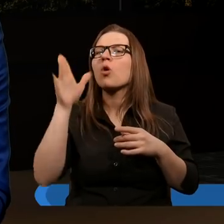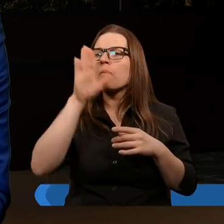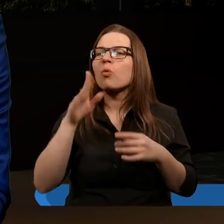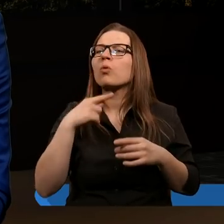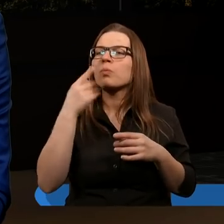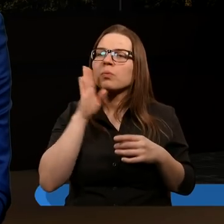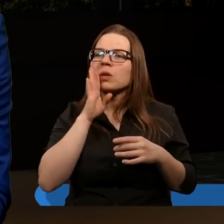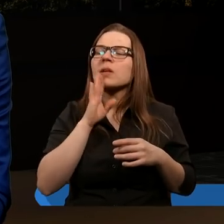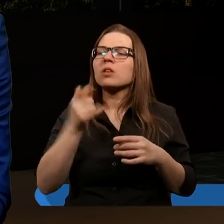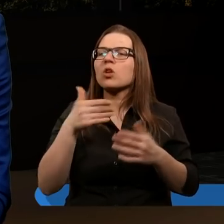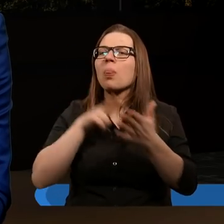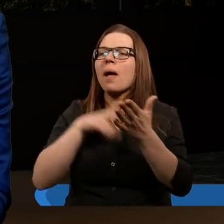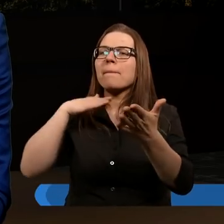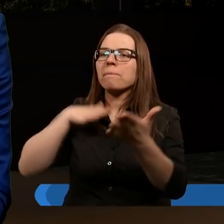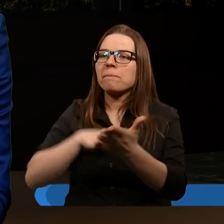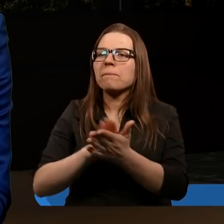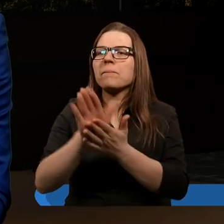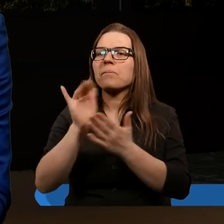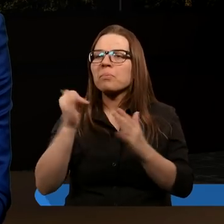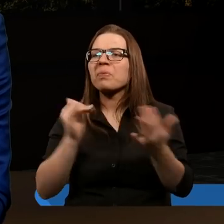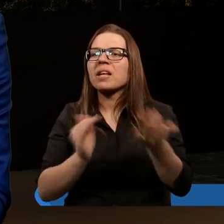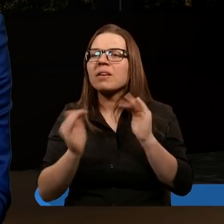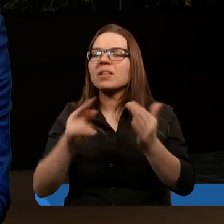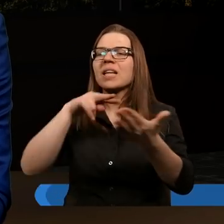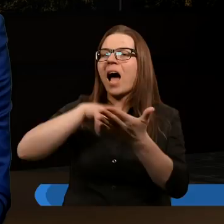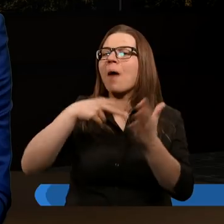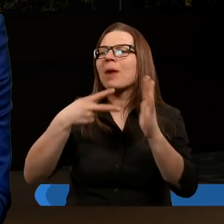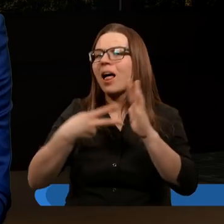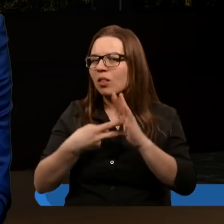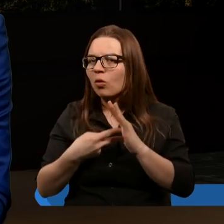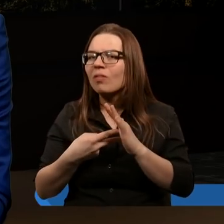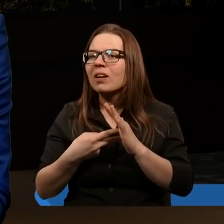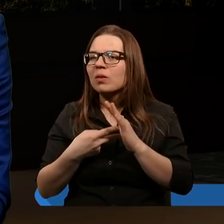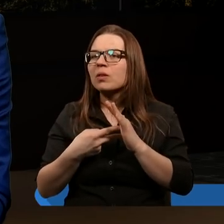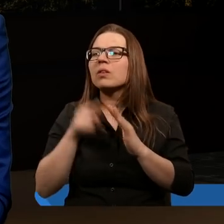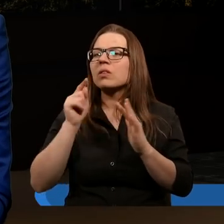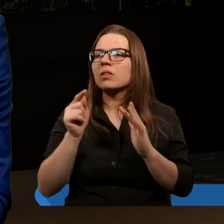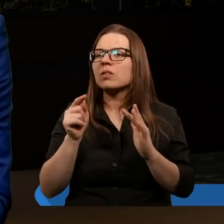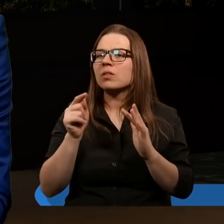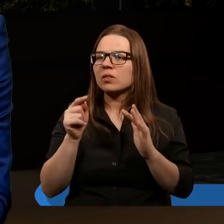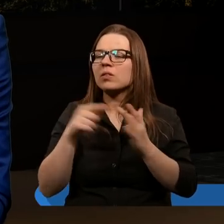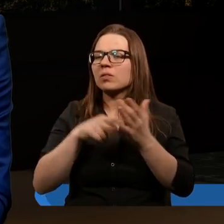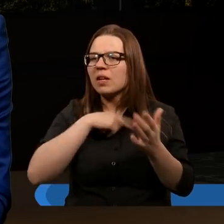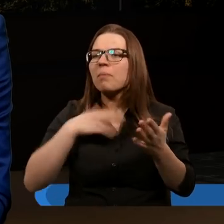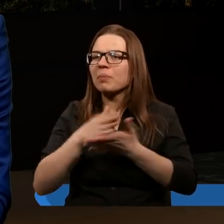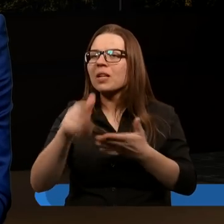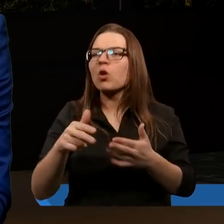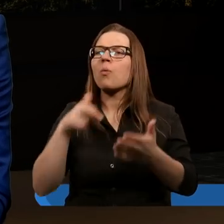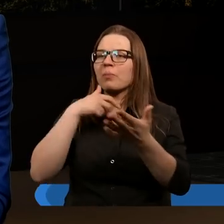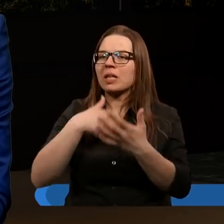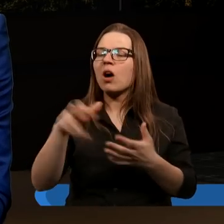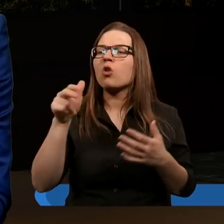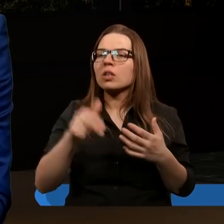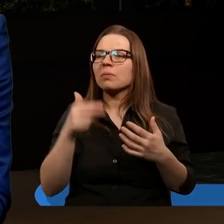Pan Bóg jakby od samego początku w jakiś sposób zaplanował i my przez to przechodzimy.